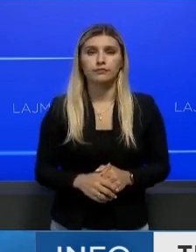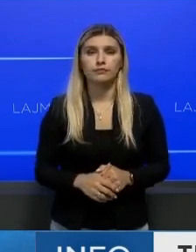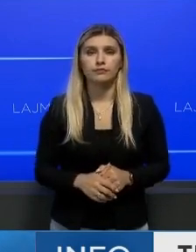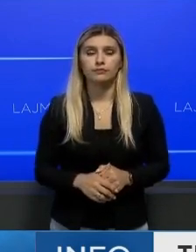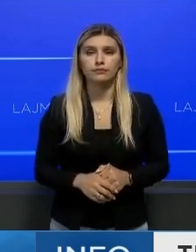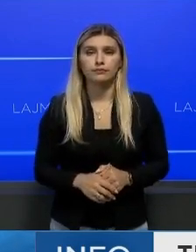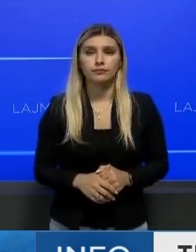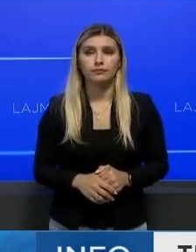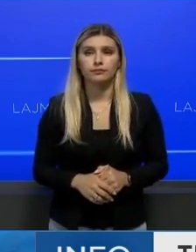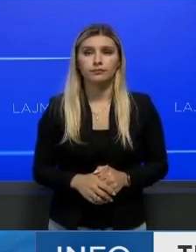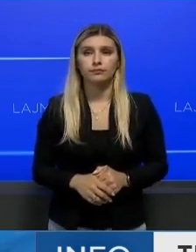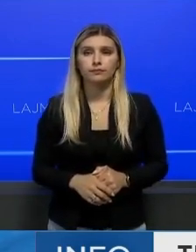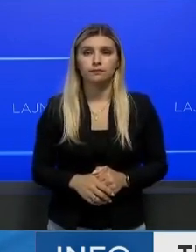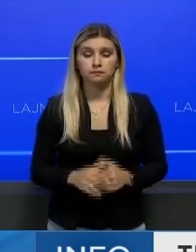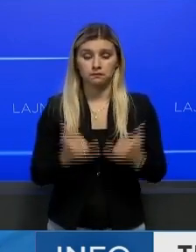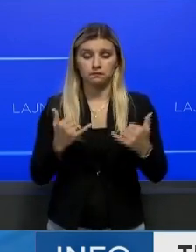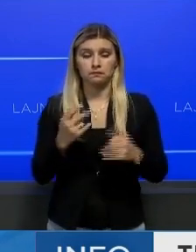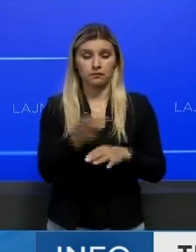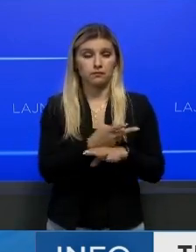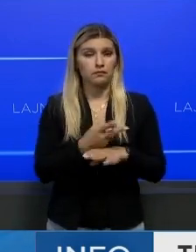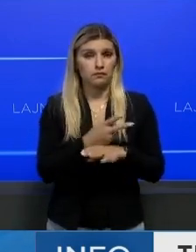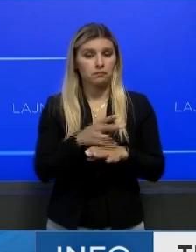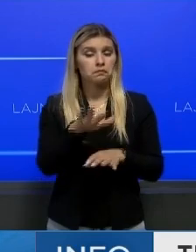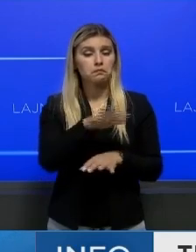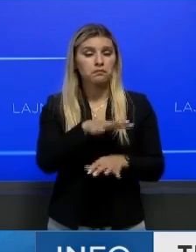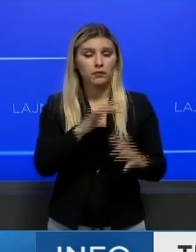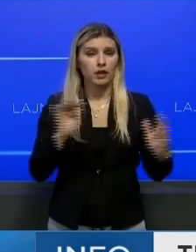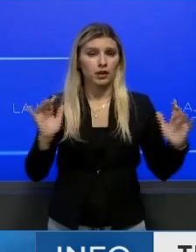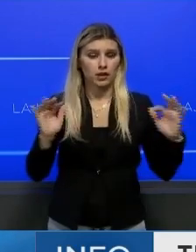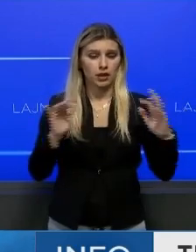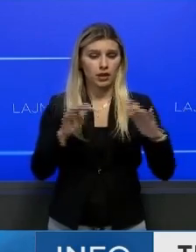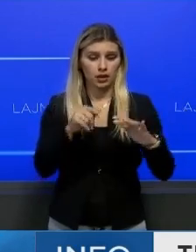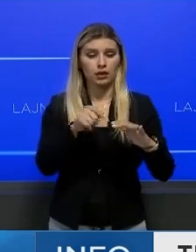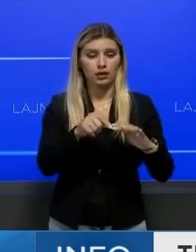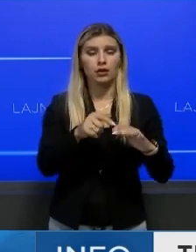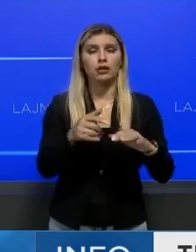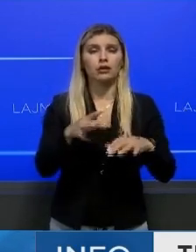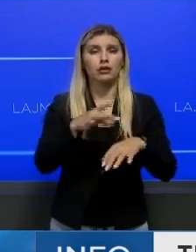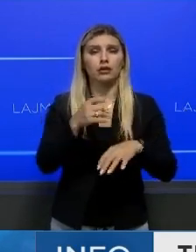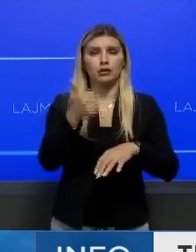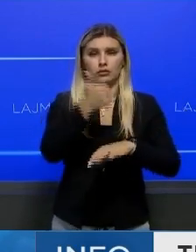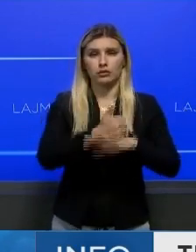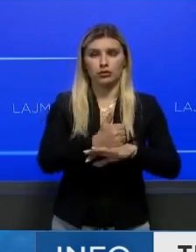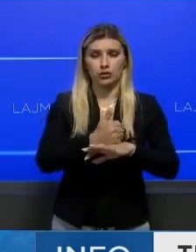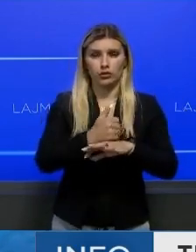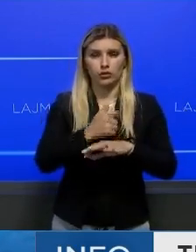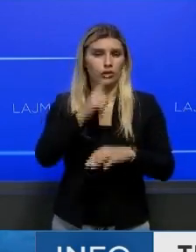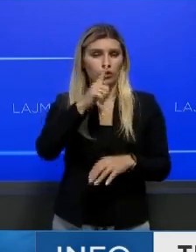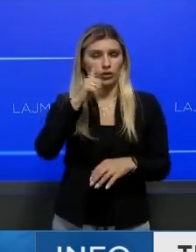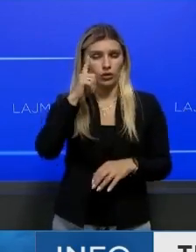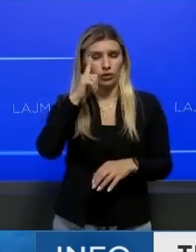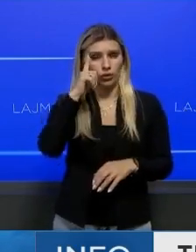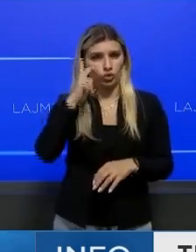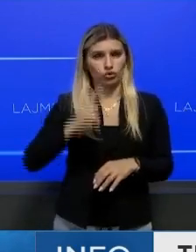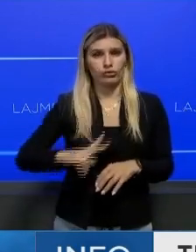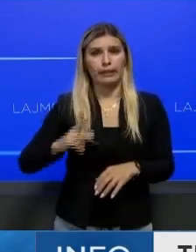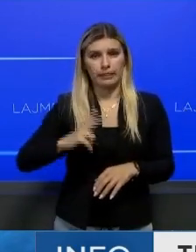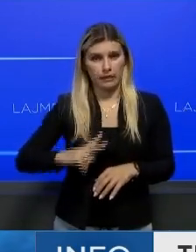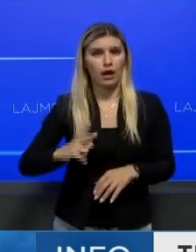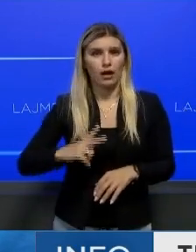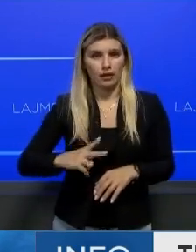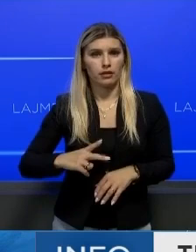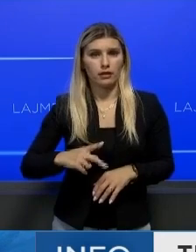Një shtetë rëthim ishte vendosër në provincën përëndimore e cila përshin kryet qytitin Kolombo. Presidenti Gotabaja